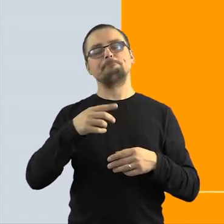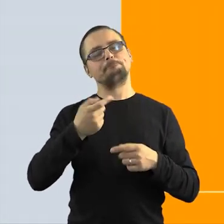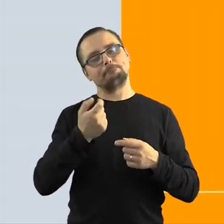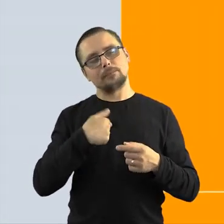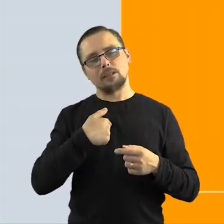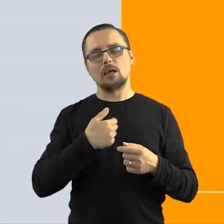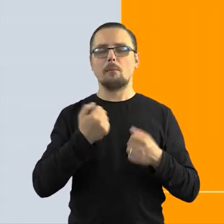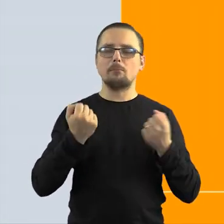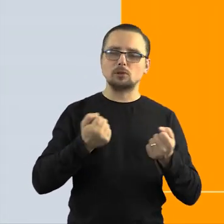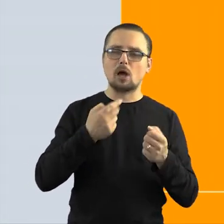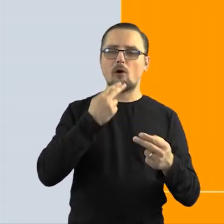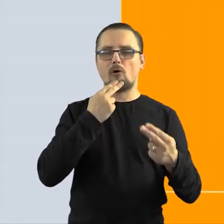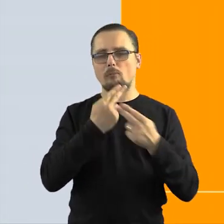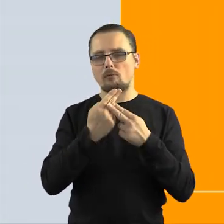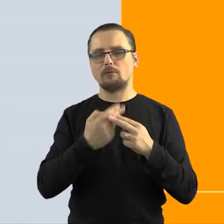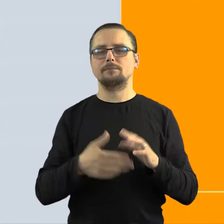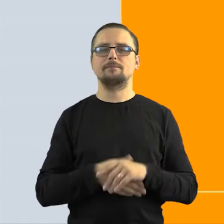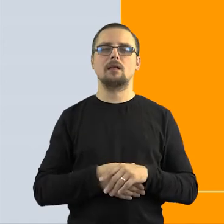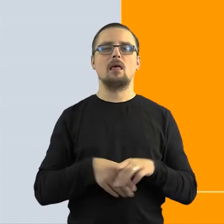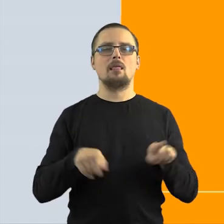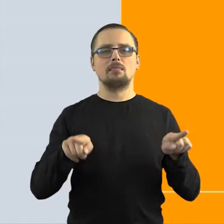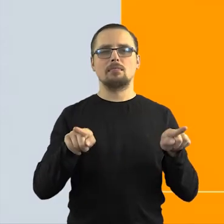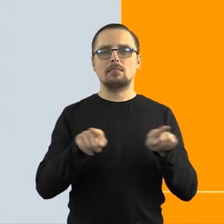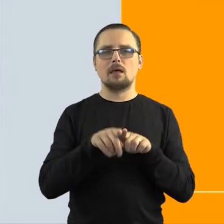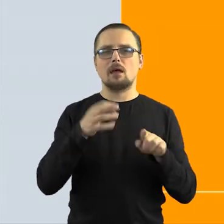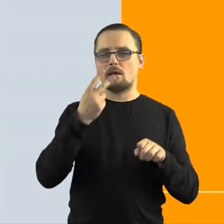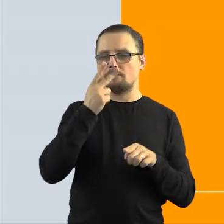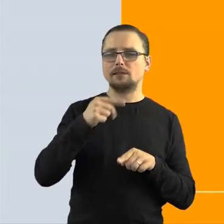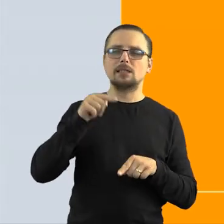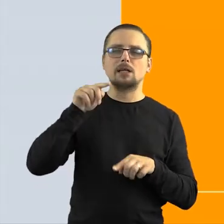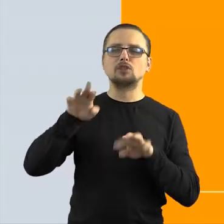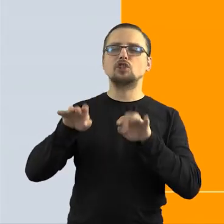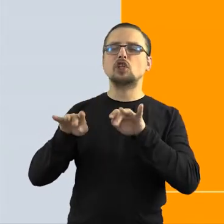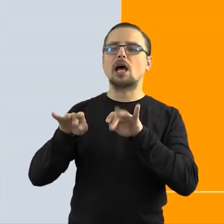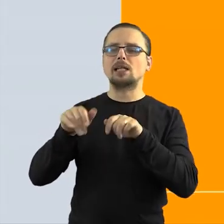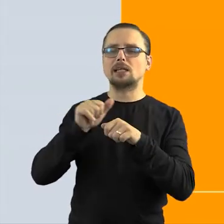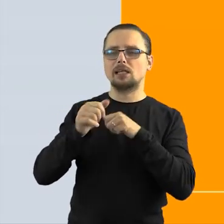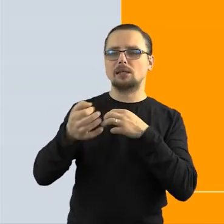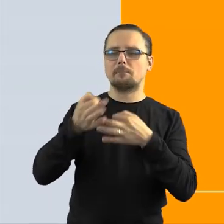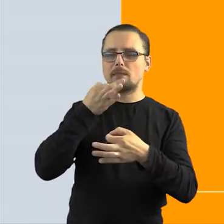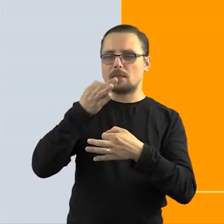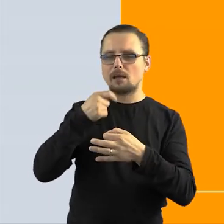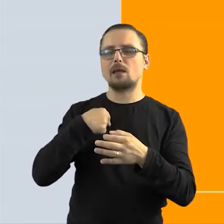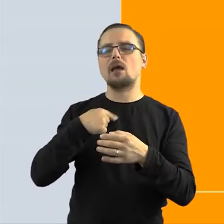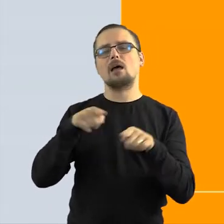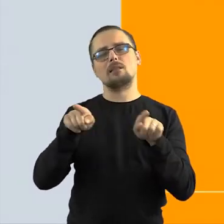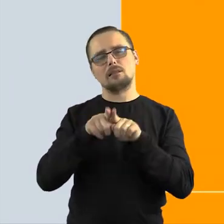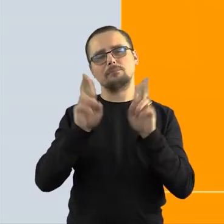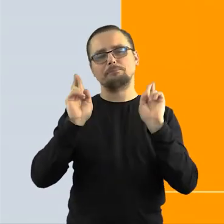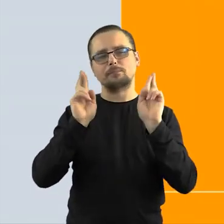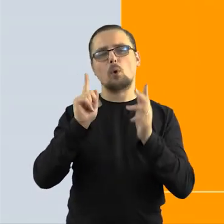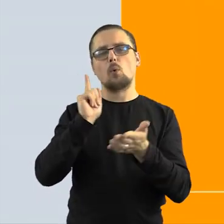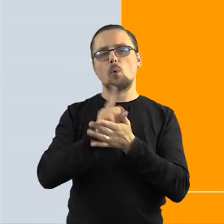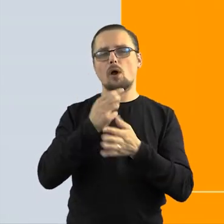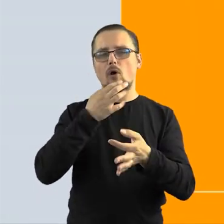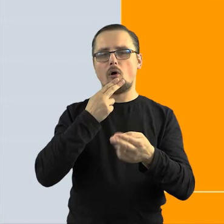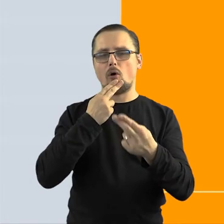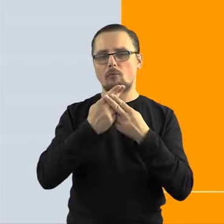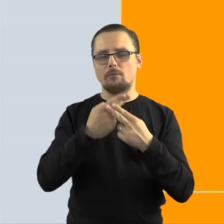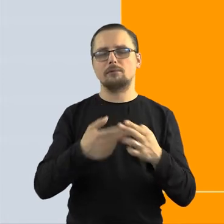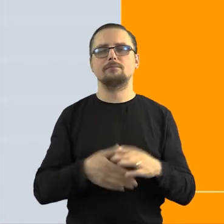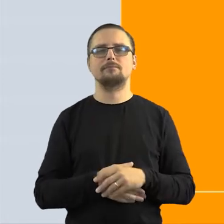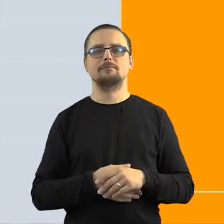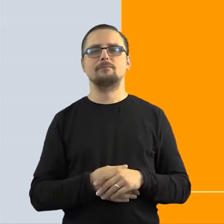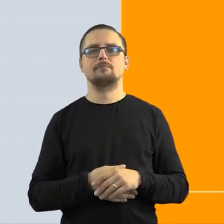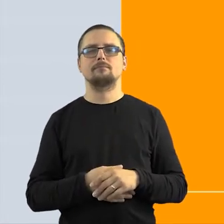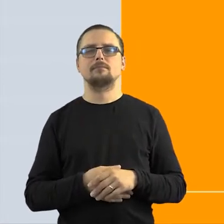na trochę pytań, które widzę, że padają jednym kątem oka, widzę, że padają na czacie. Po pierwsze Państwa pytanie,